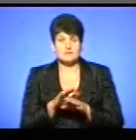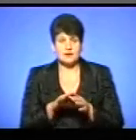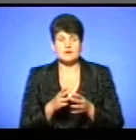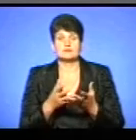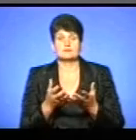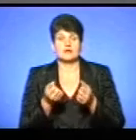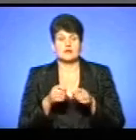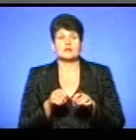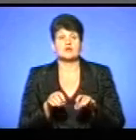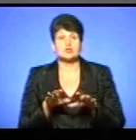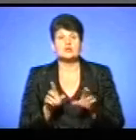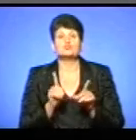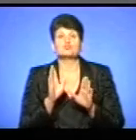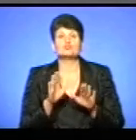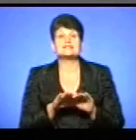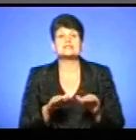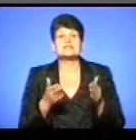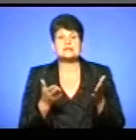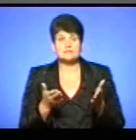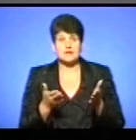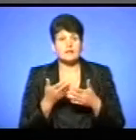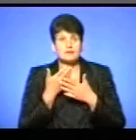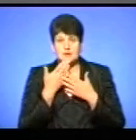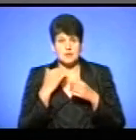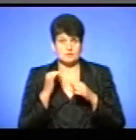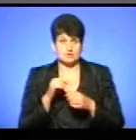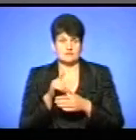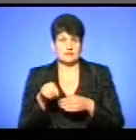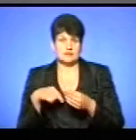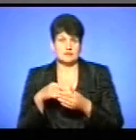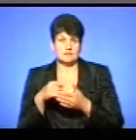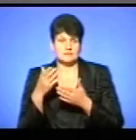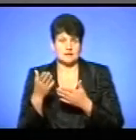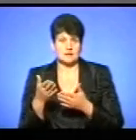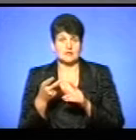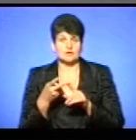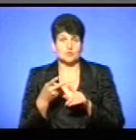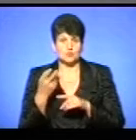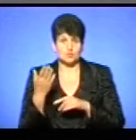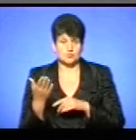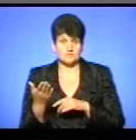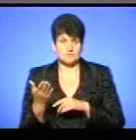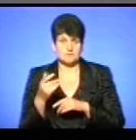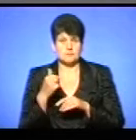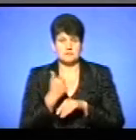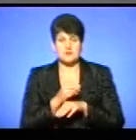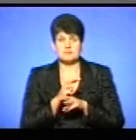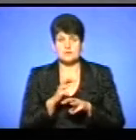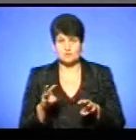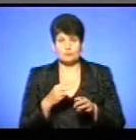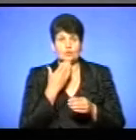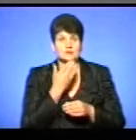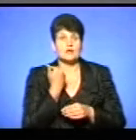прийняти, що буде з цими дітьми. Але не мали можливості поставити запитання друге прем'єр-міністру, тому